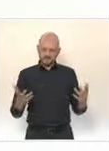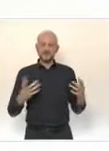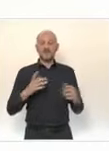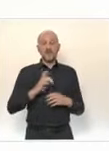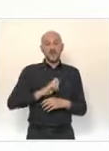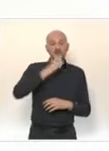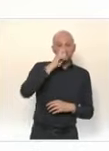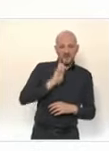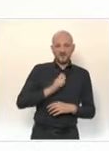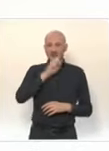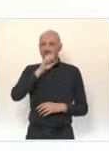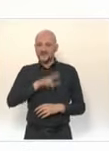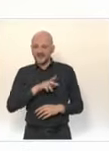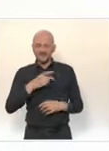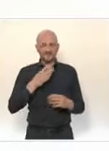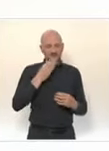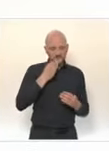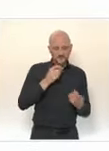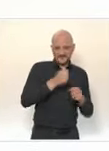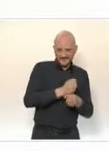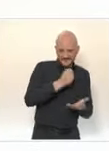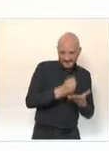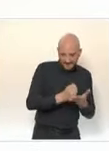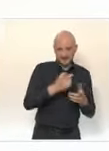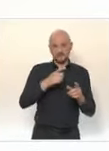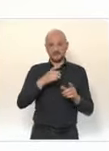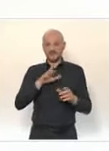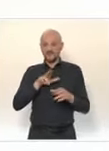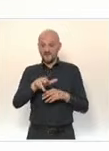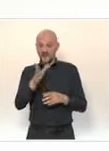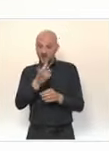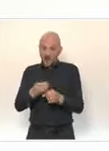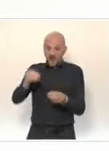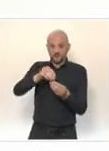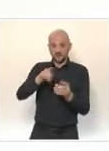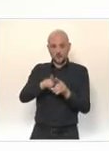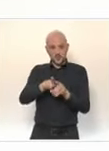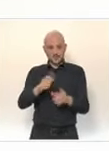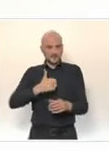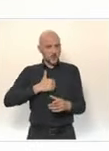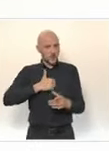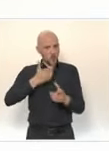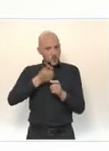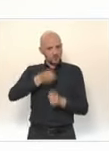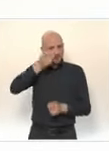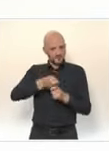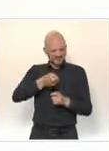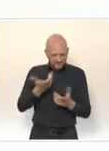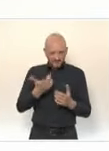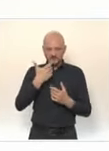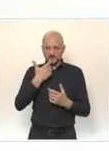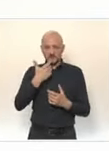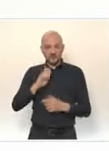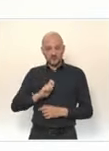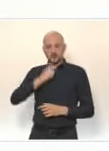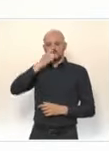Vira, on y reviendra, sera le déploiement des autotests. Il s'agit d'un prélèvement nasal, mais beaucoup plus simple et léger que pour